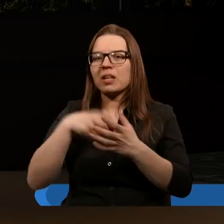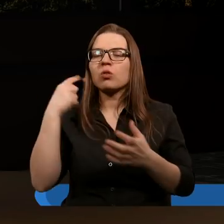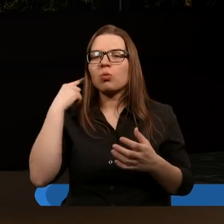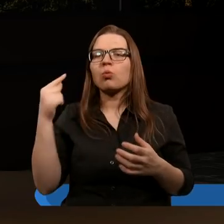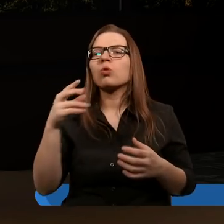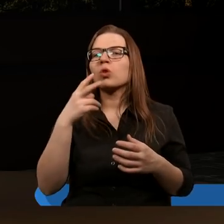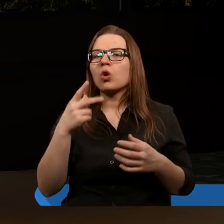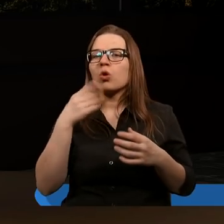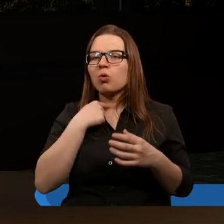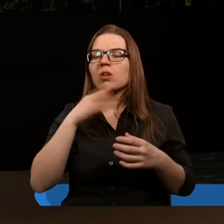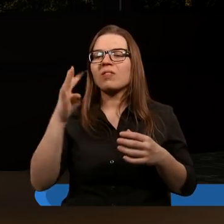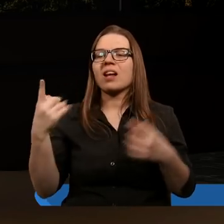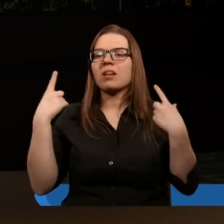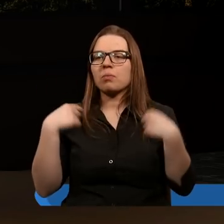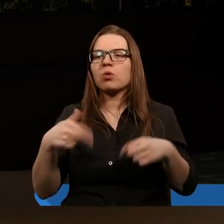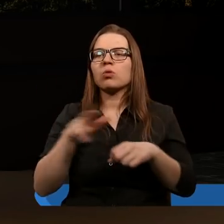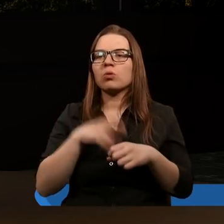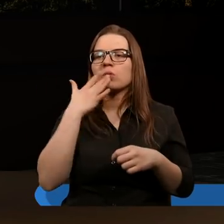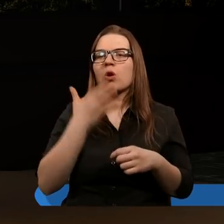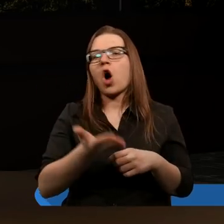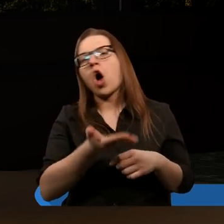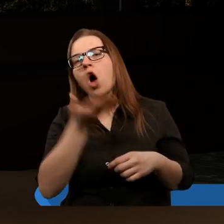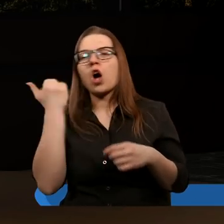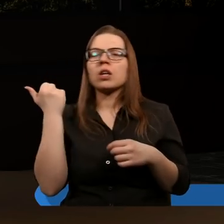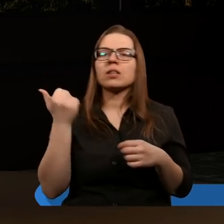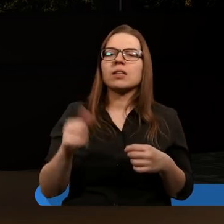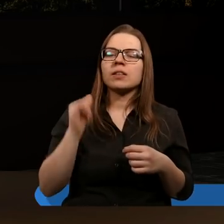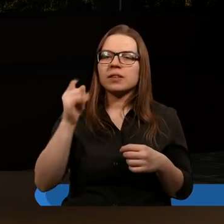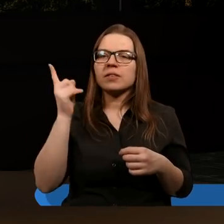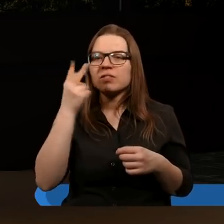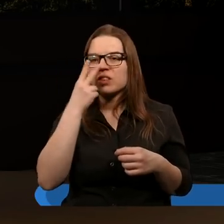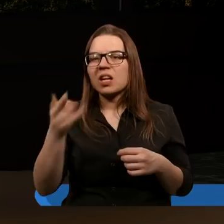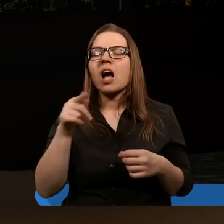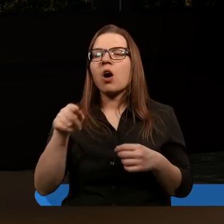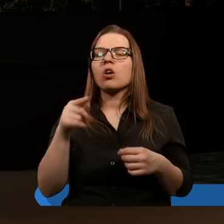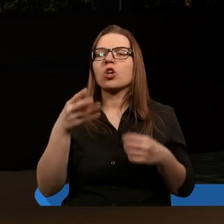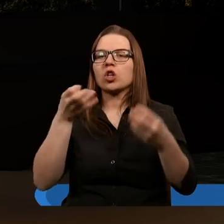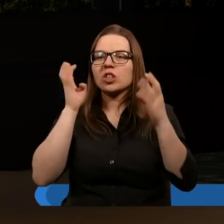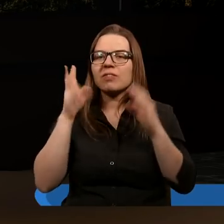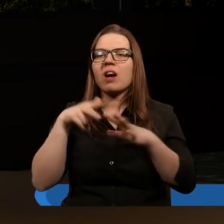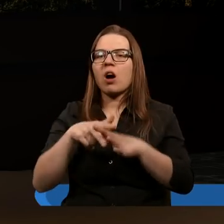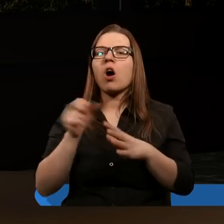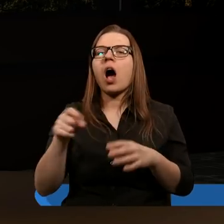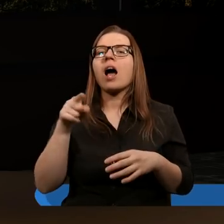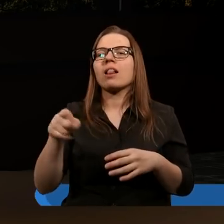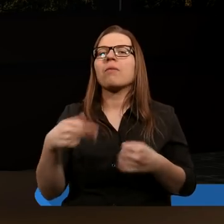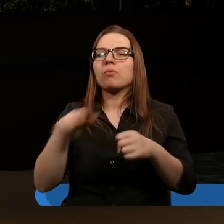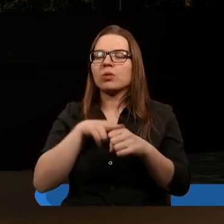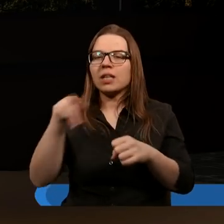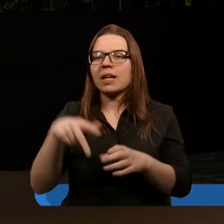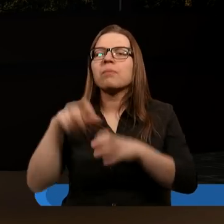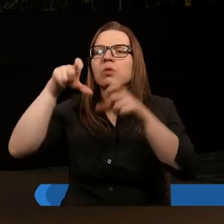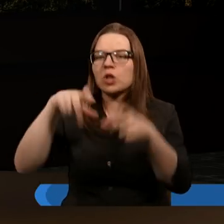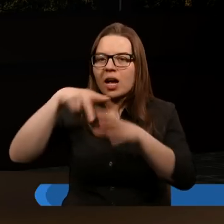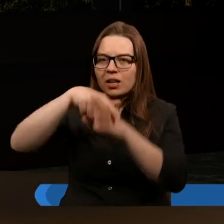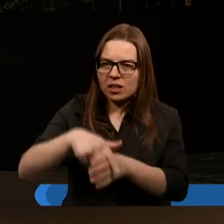usłyszałem głos czwartej postaci, która mówiła chodź i widziałem, a oto siwy koń, a temu, który na nim